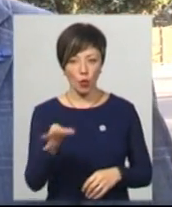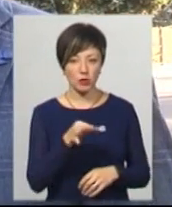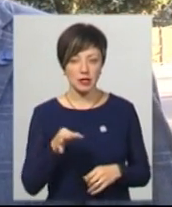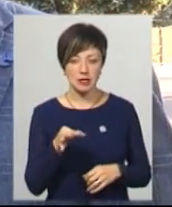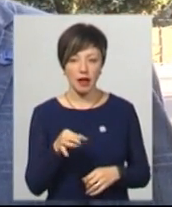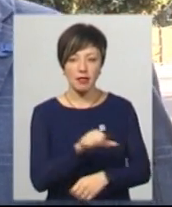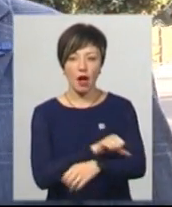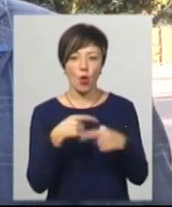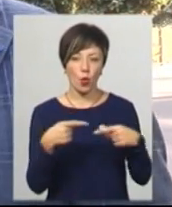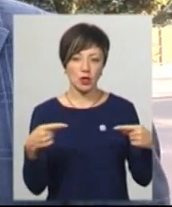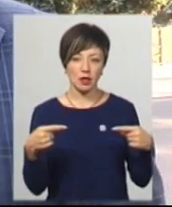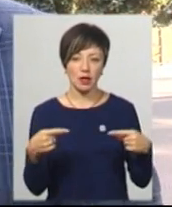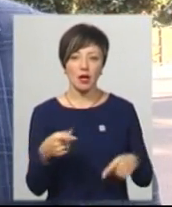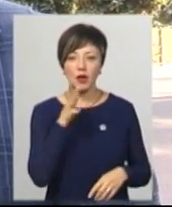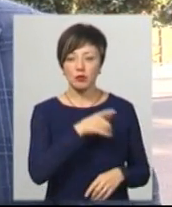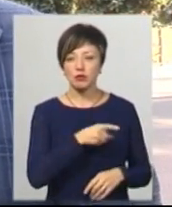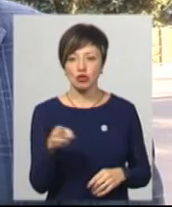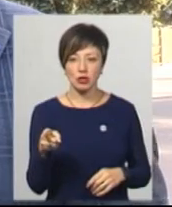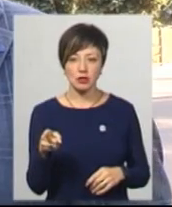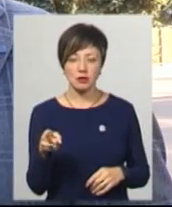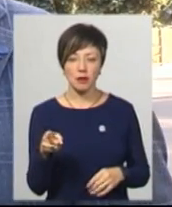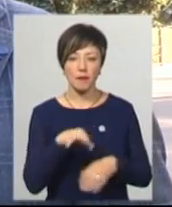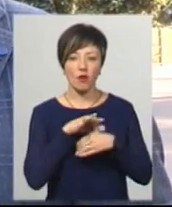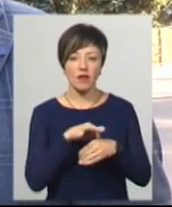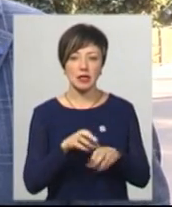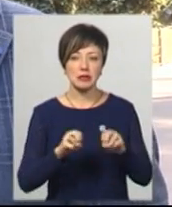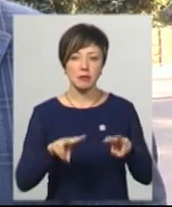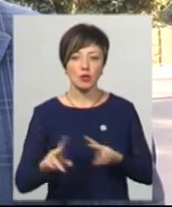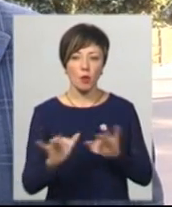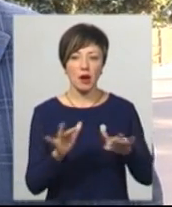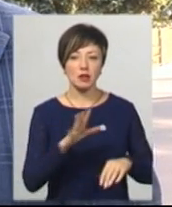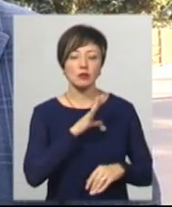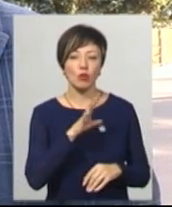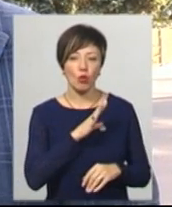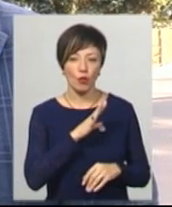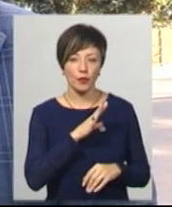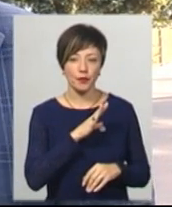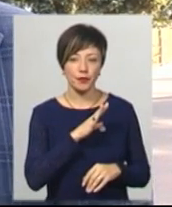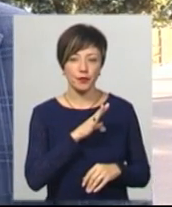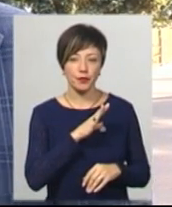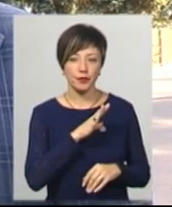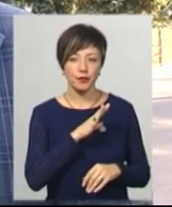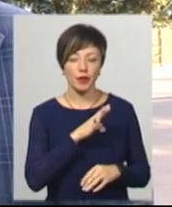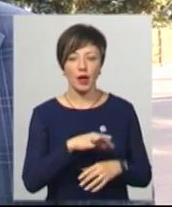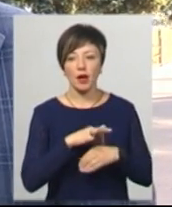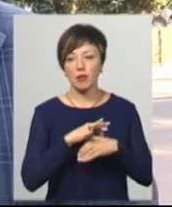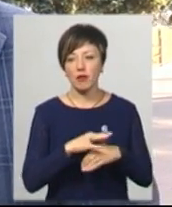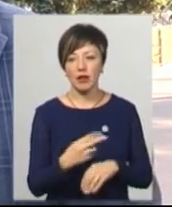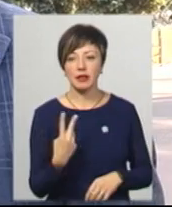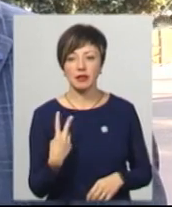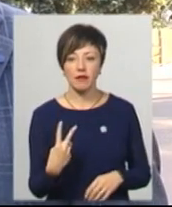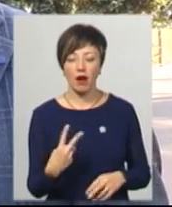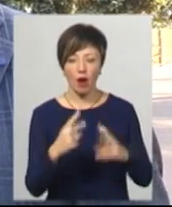наркотики. Під час проведення спецоперації було проведено два